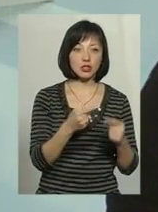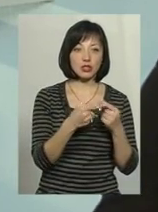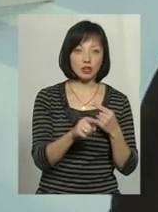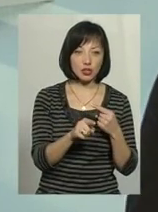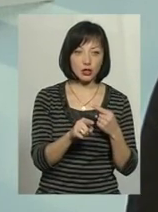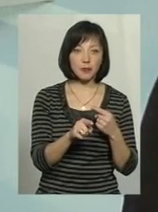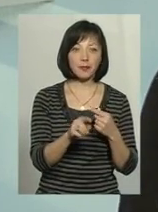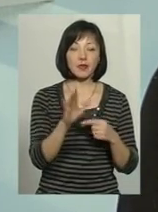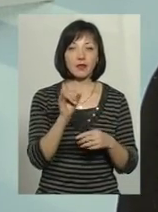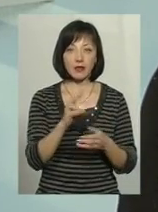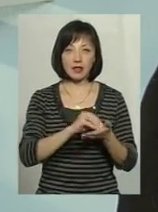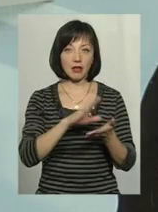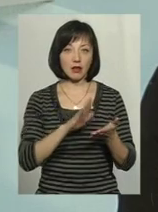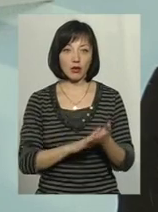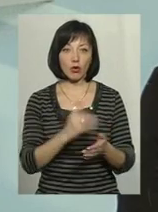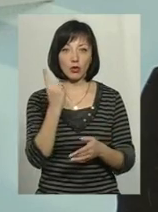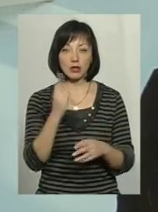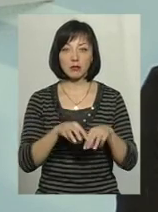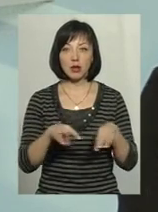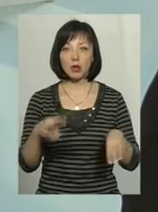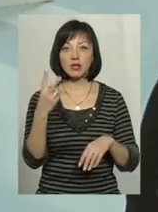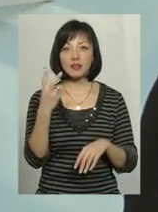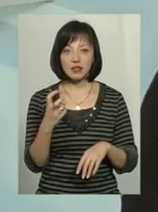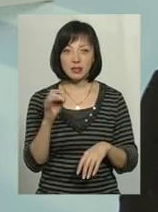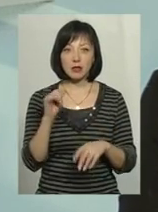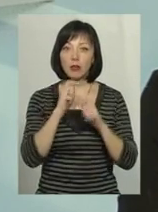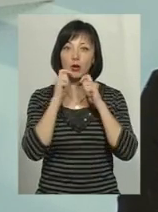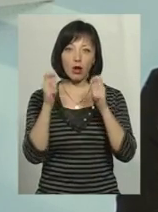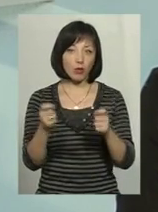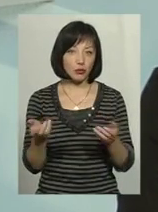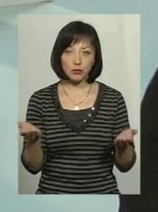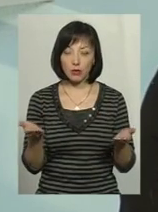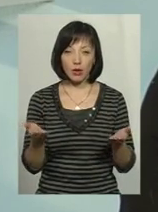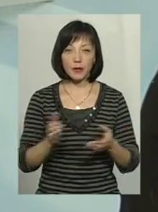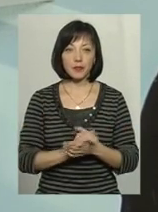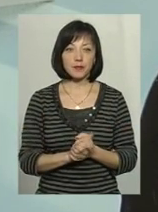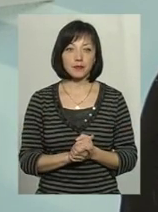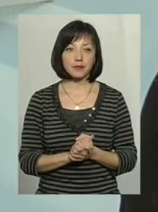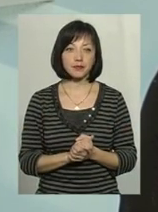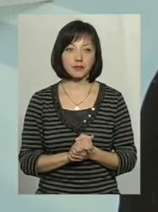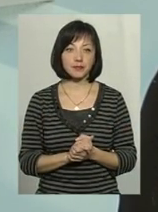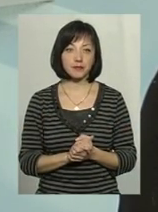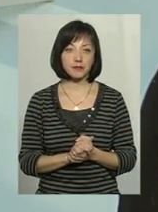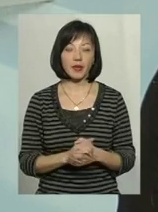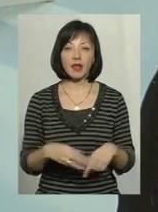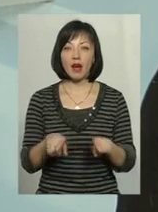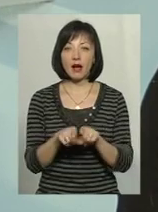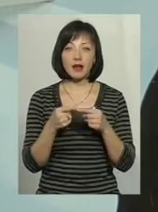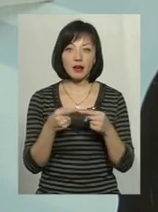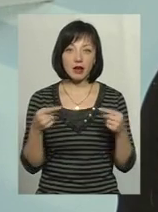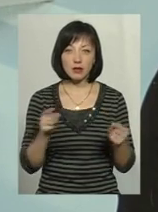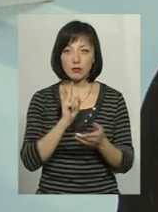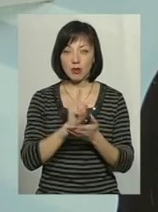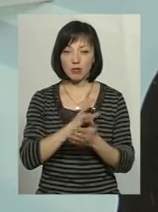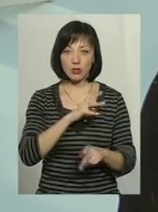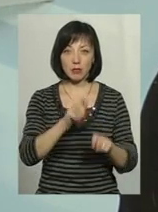При тому, що він декларує тільки 1 мільйон 200 і то подарунку. Тому от такі речі, мені здається, мають